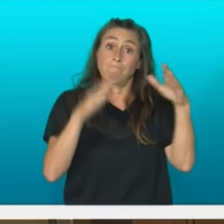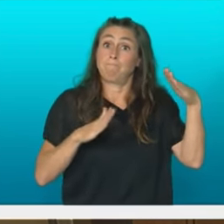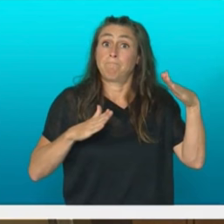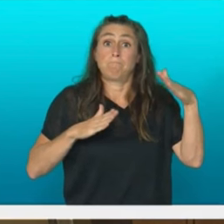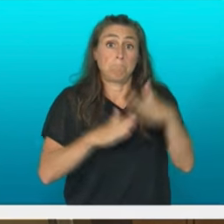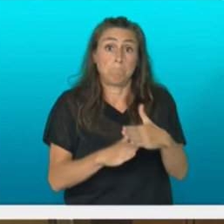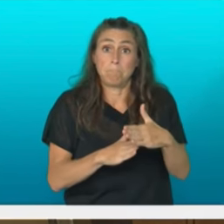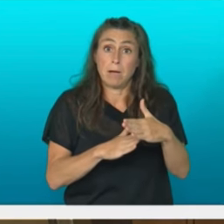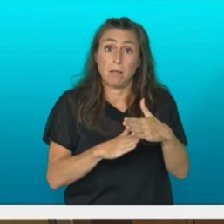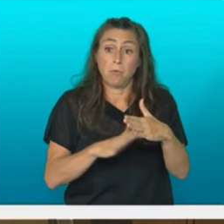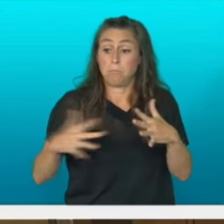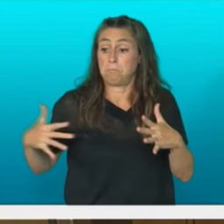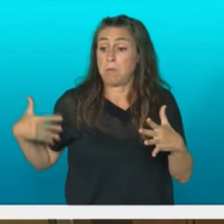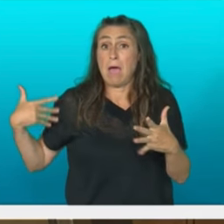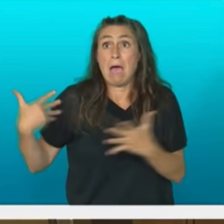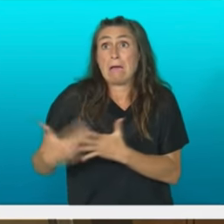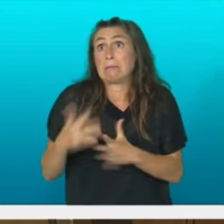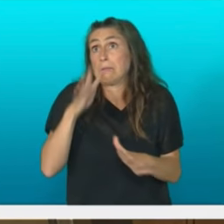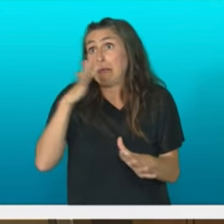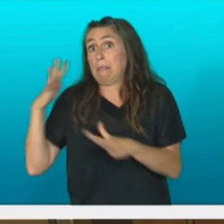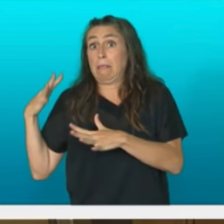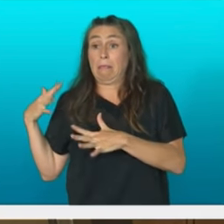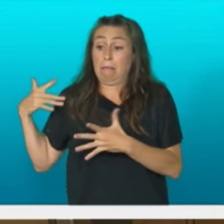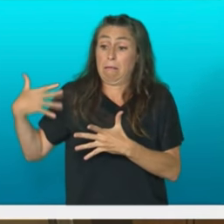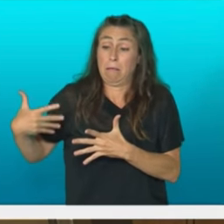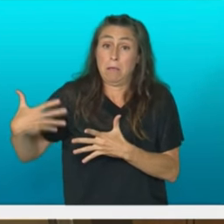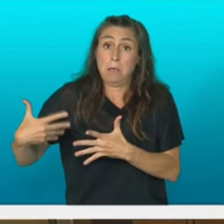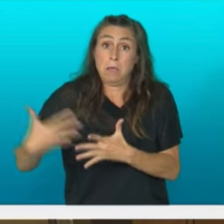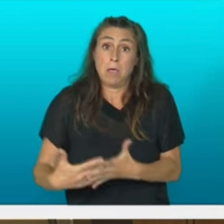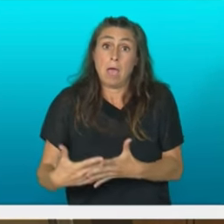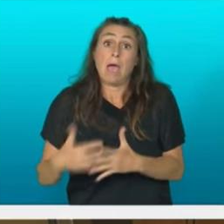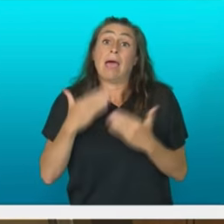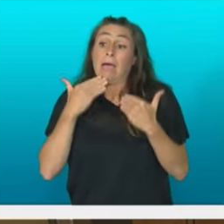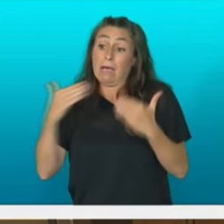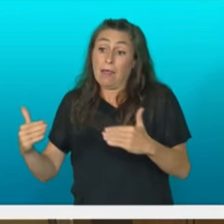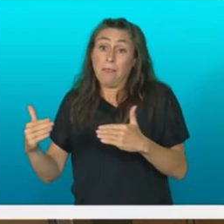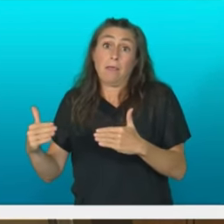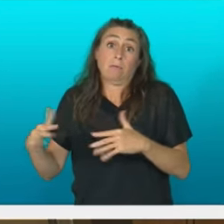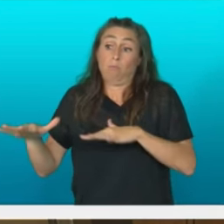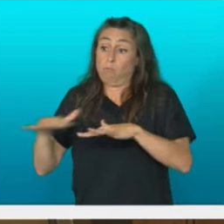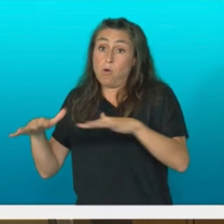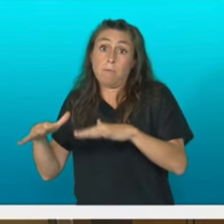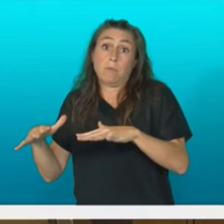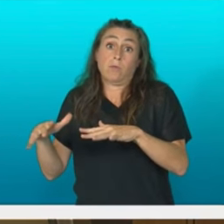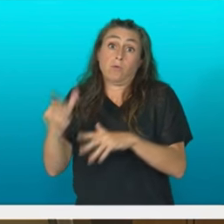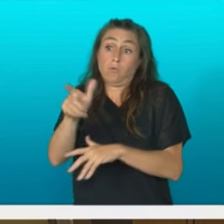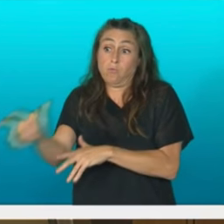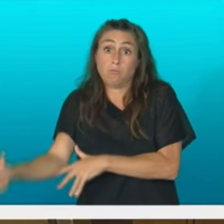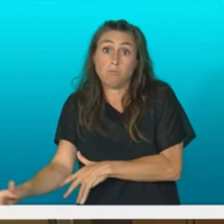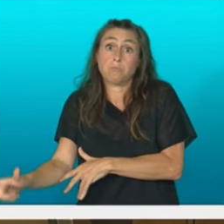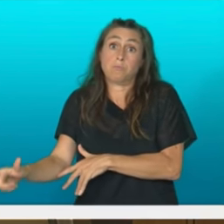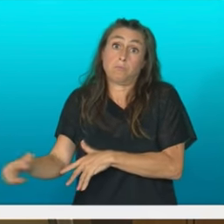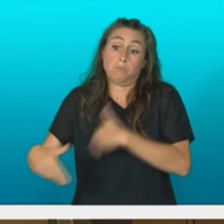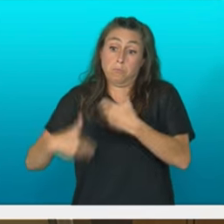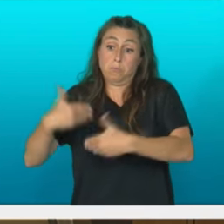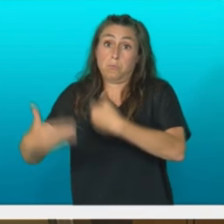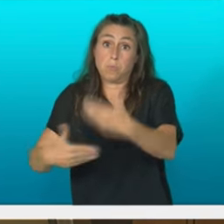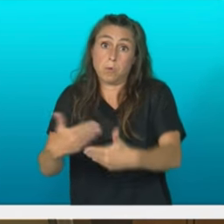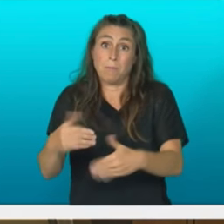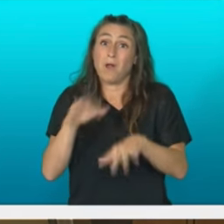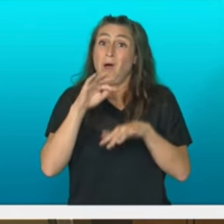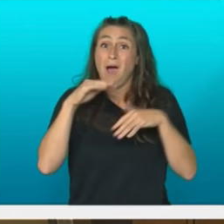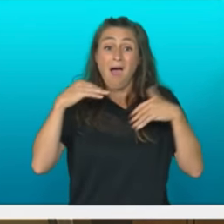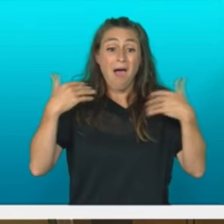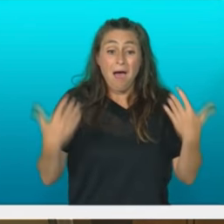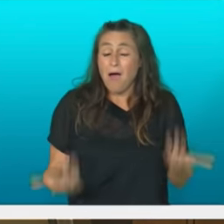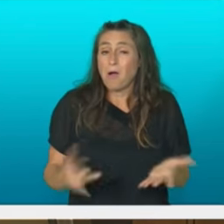erriek imenez neurria undibatean erronki erantzun basaie egun ez garagai gure eskuntza sistemaren ereikuntza prozesuan